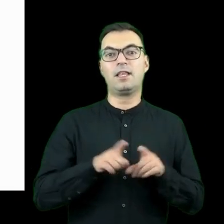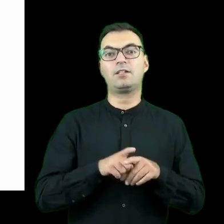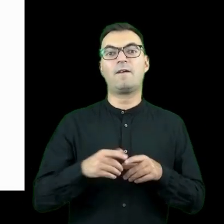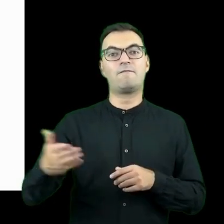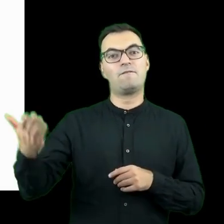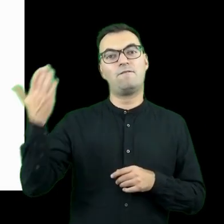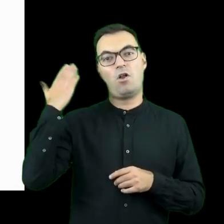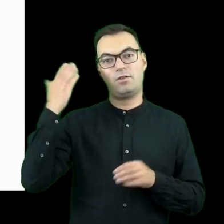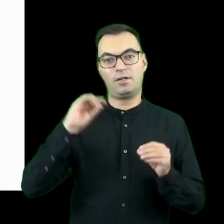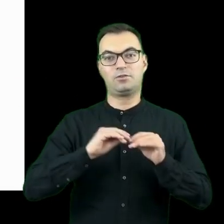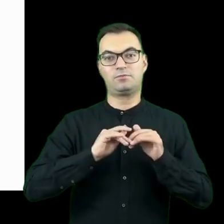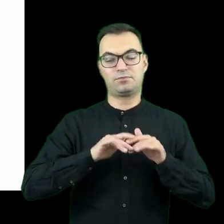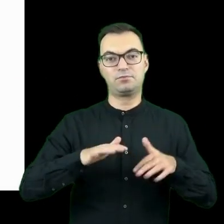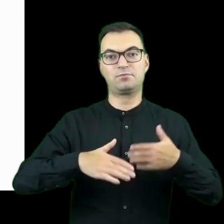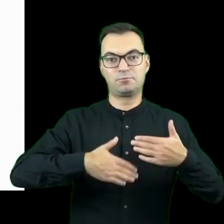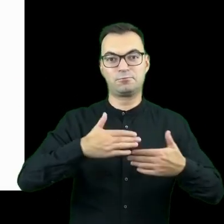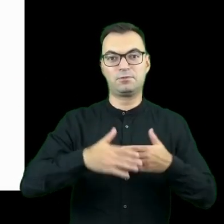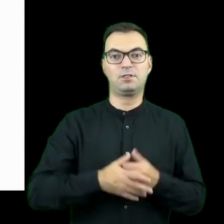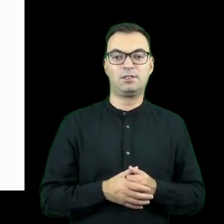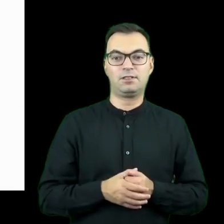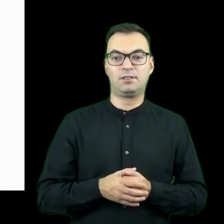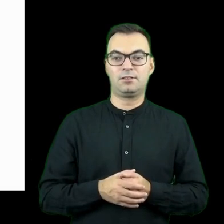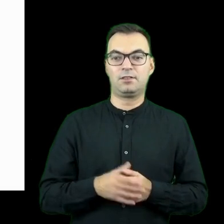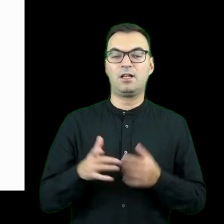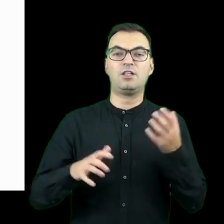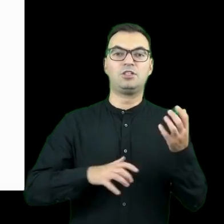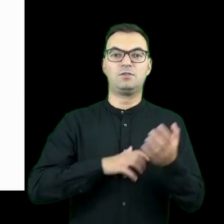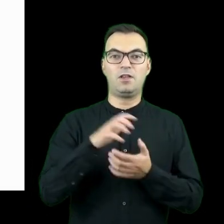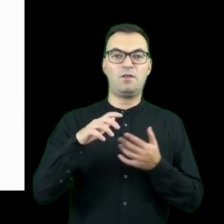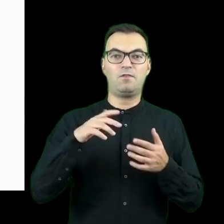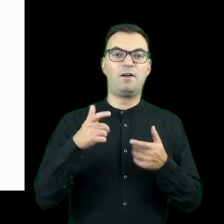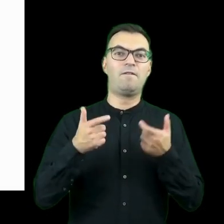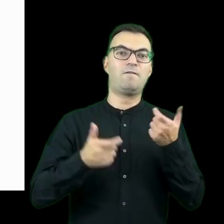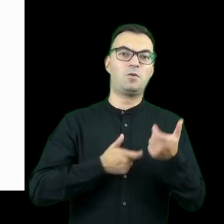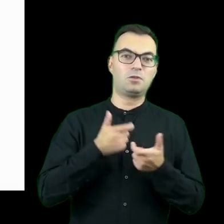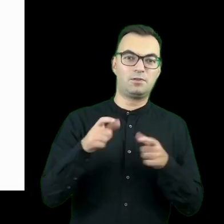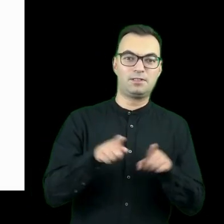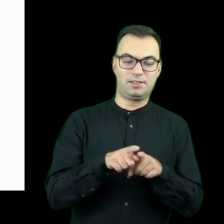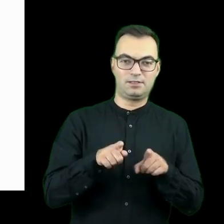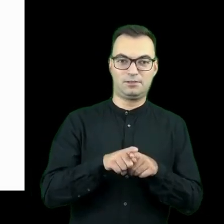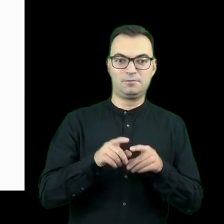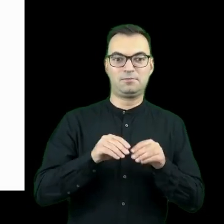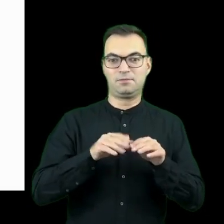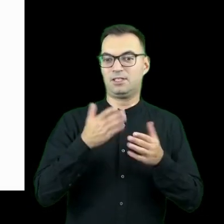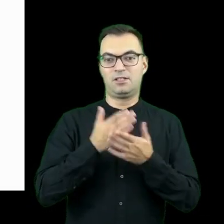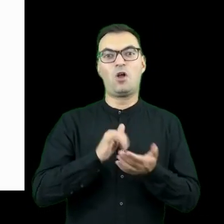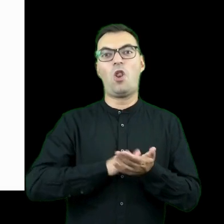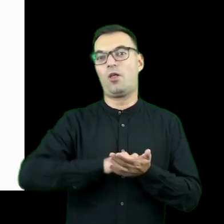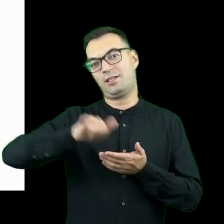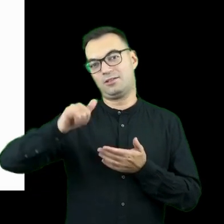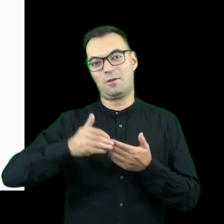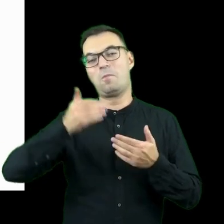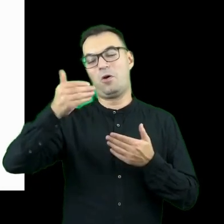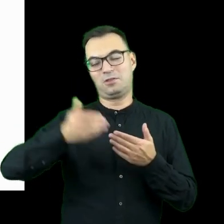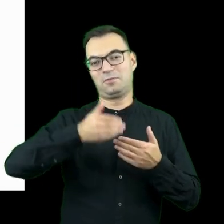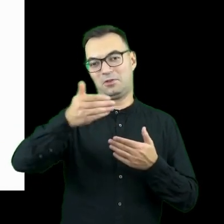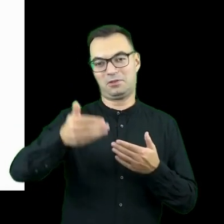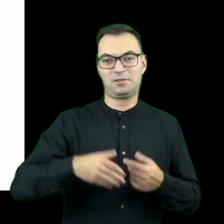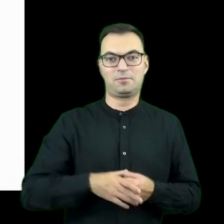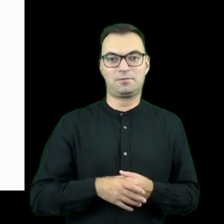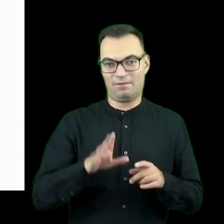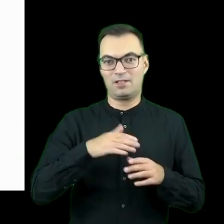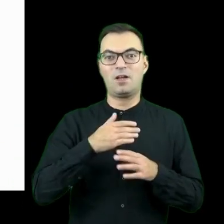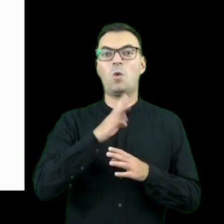wolontariuszy i umożliwiać globalne funkcjonowania również poza lotniskami i poza